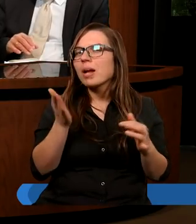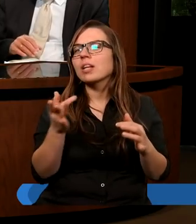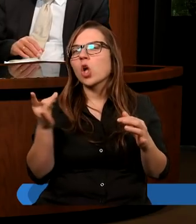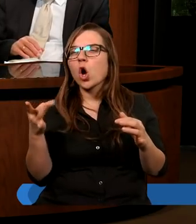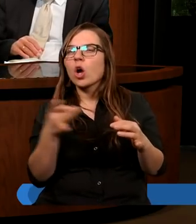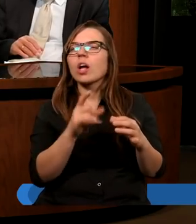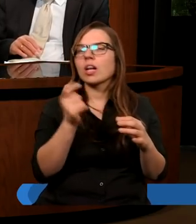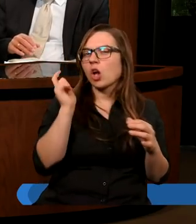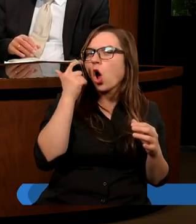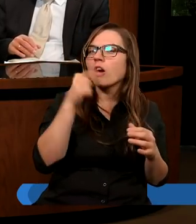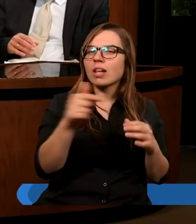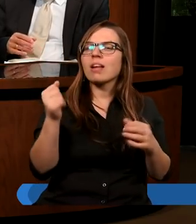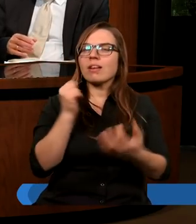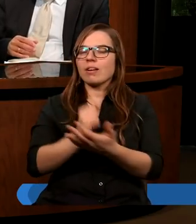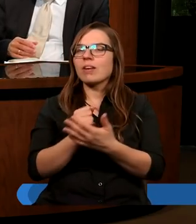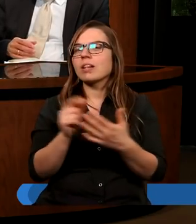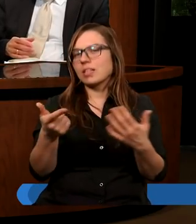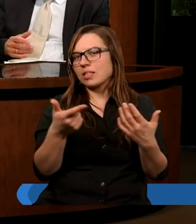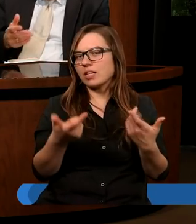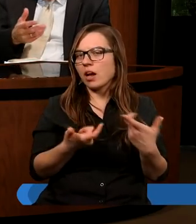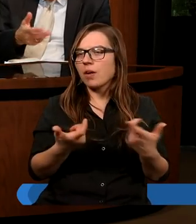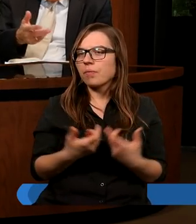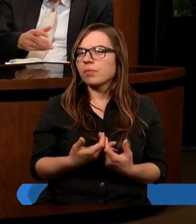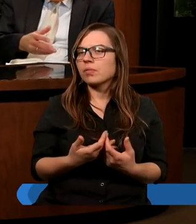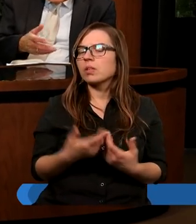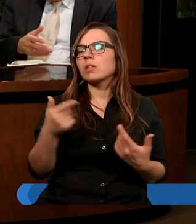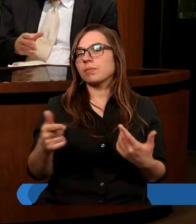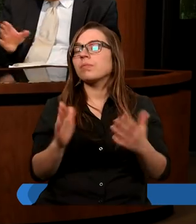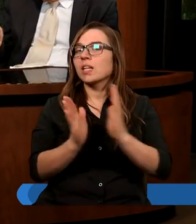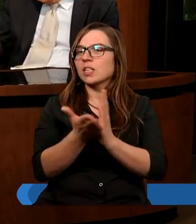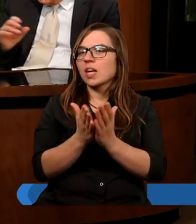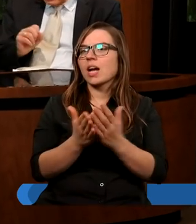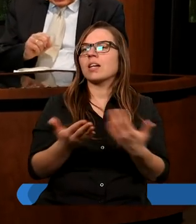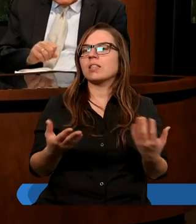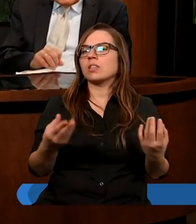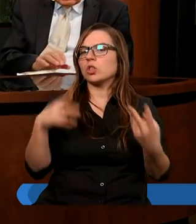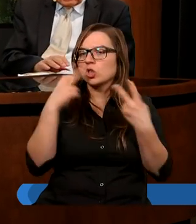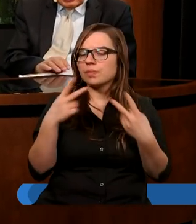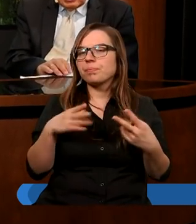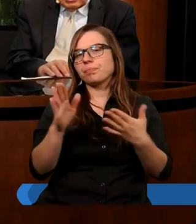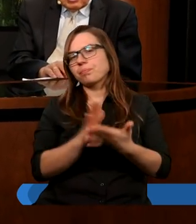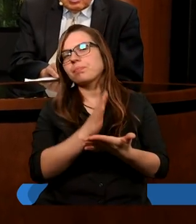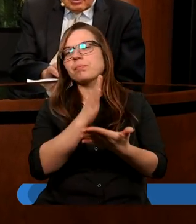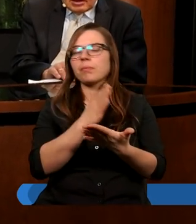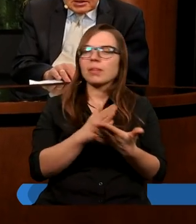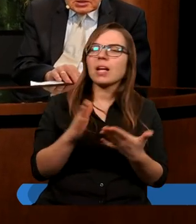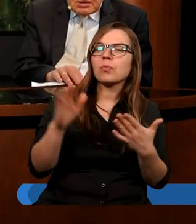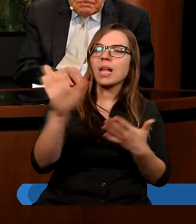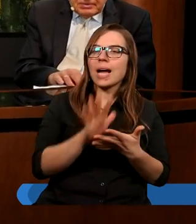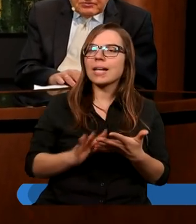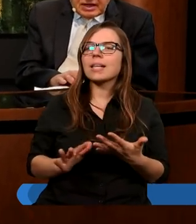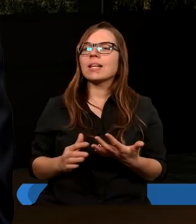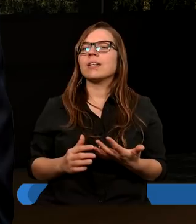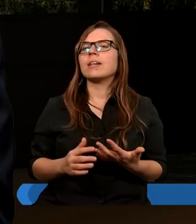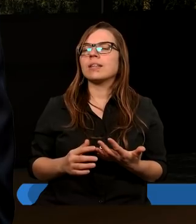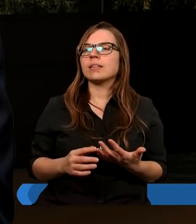rolę w kontekście zbawienia? Nawet w takiej księdze były czytane niektóre teksty